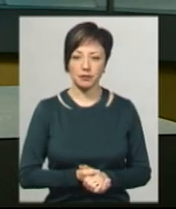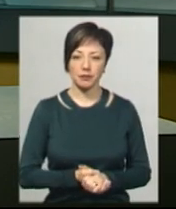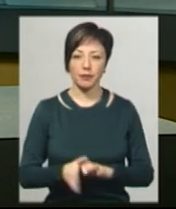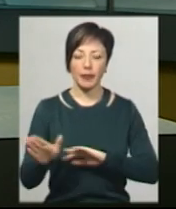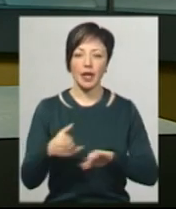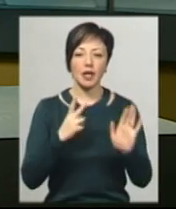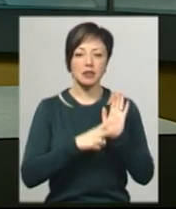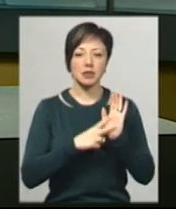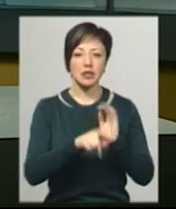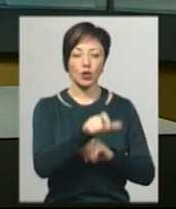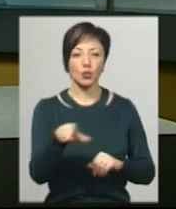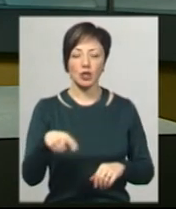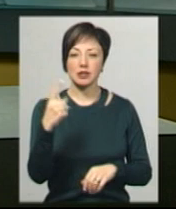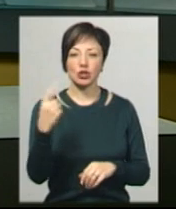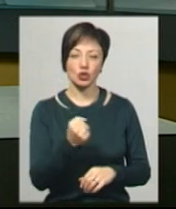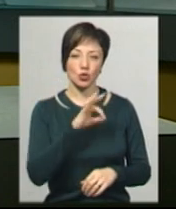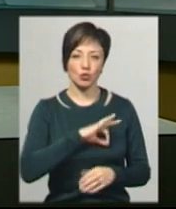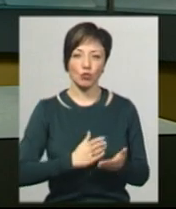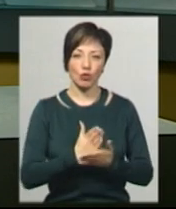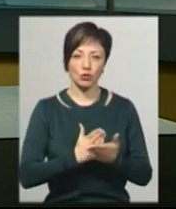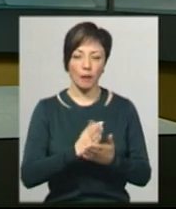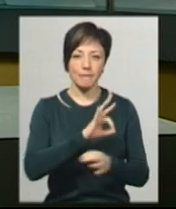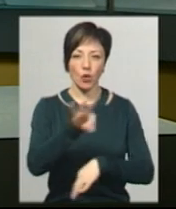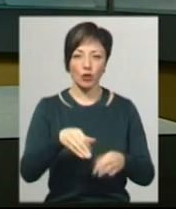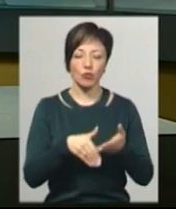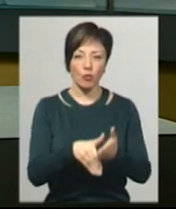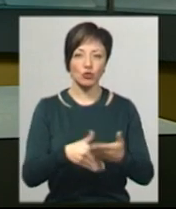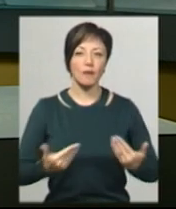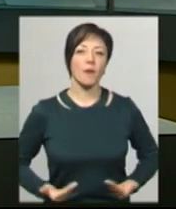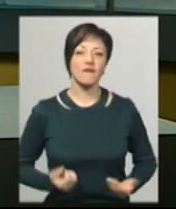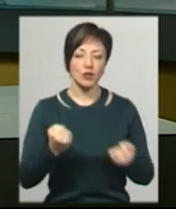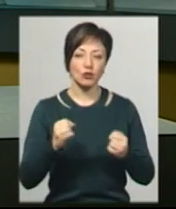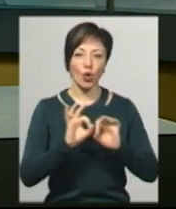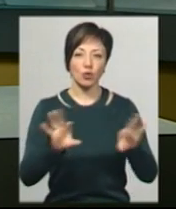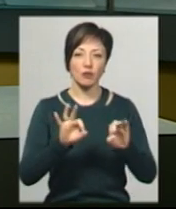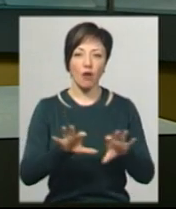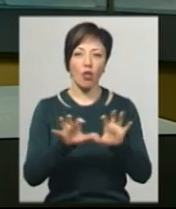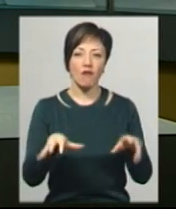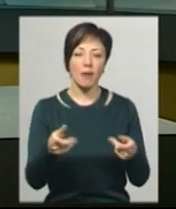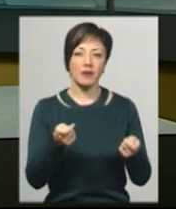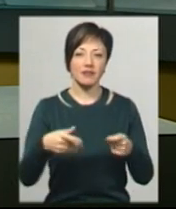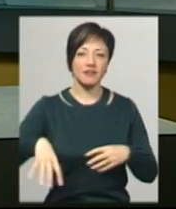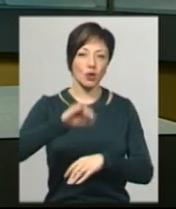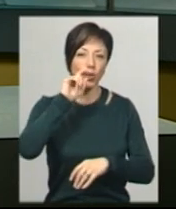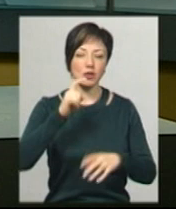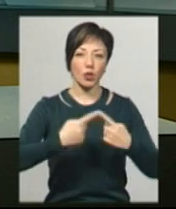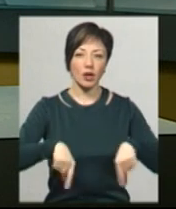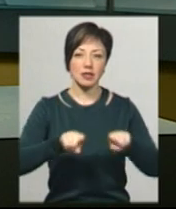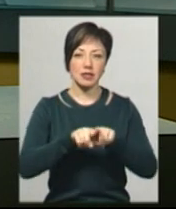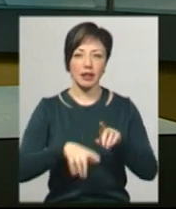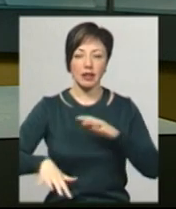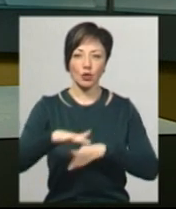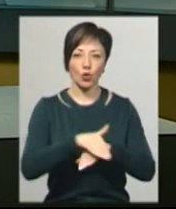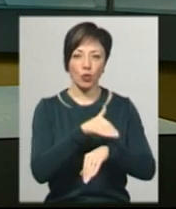70 людей за тиждень користуються послугами проєкту «Допоможемо вижити». Про це розповів голова правління Всеукраїнської організації